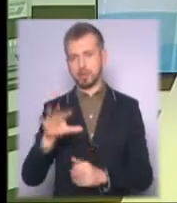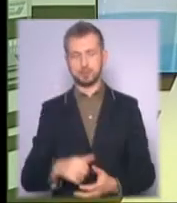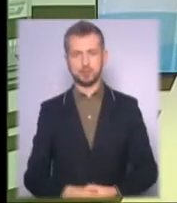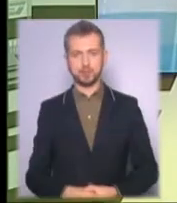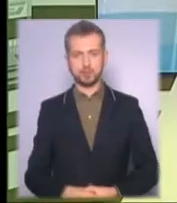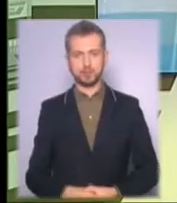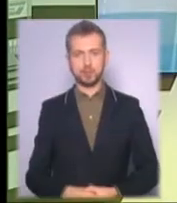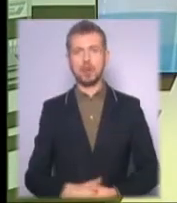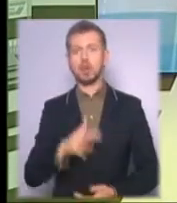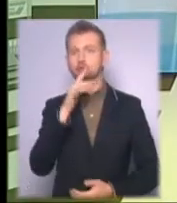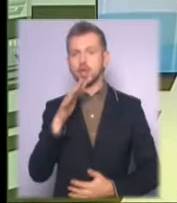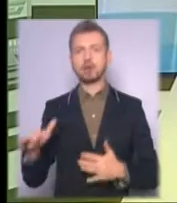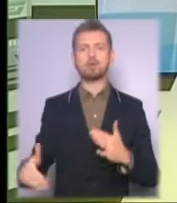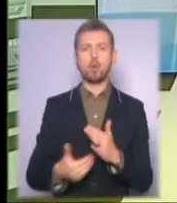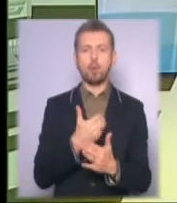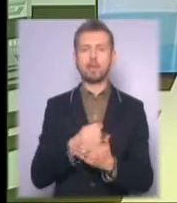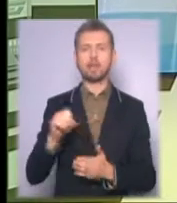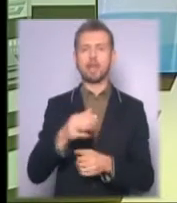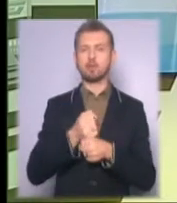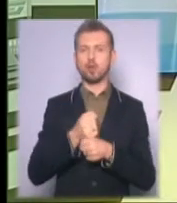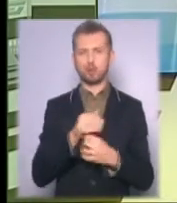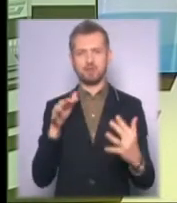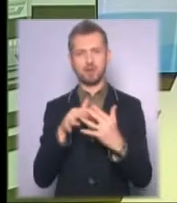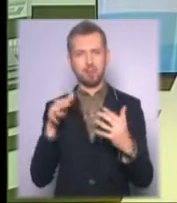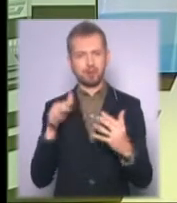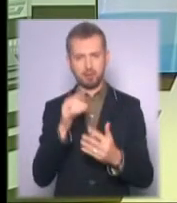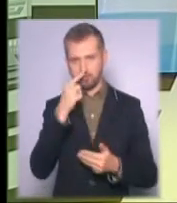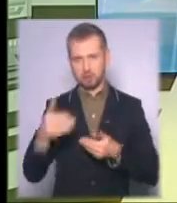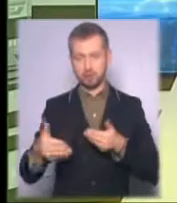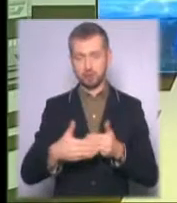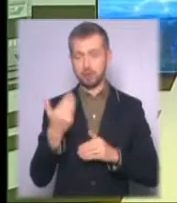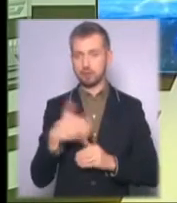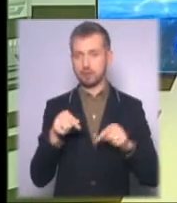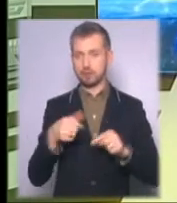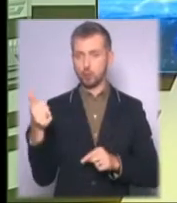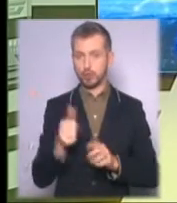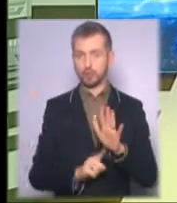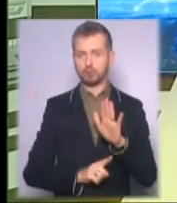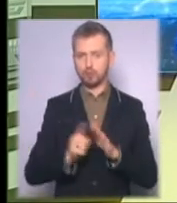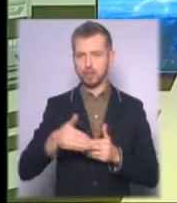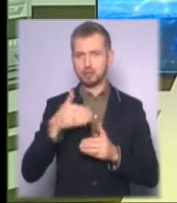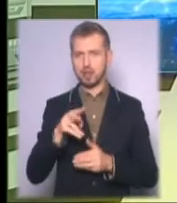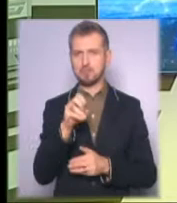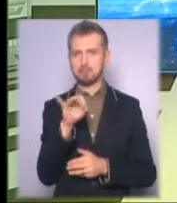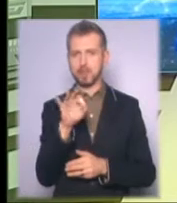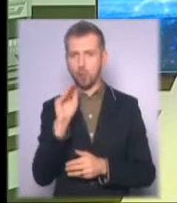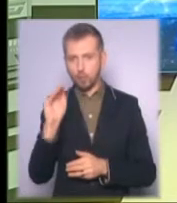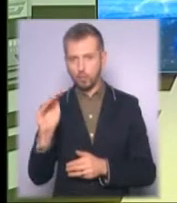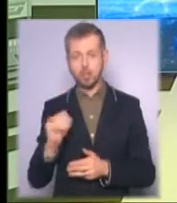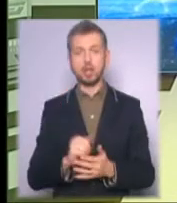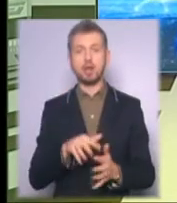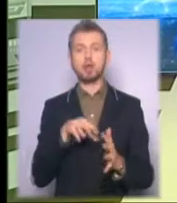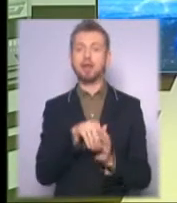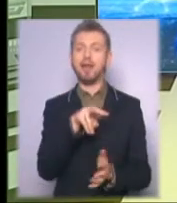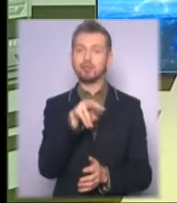Час поновлення єврокубкових баталій невпинно наближається. Вже цього тижня розпочнеться стадія плей-офф. Нагадаємо, у